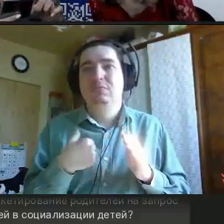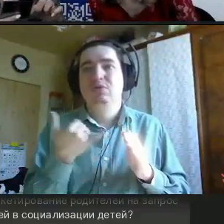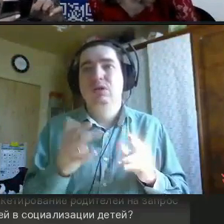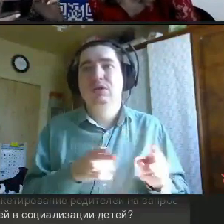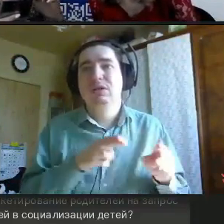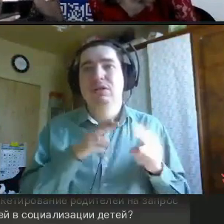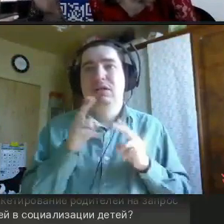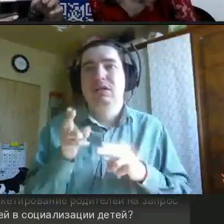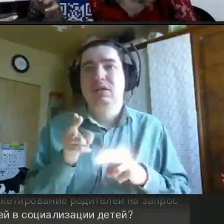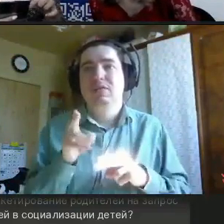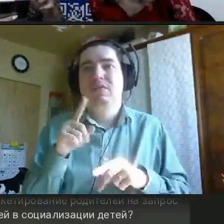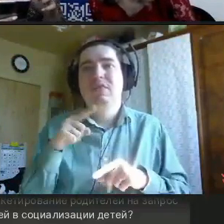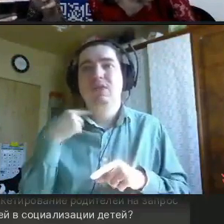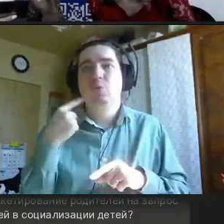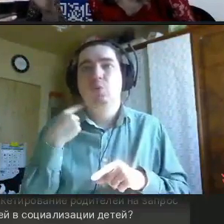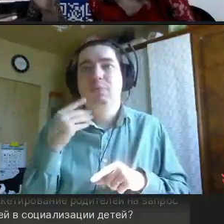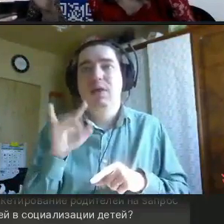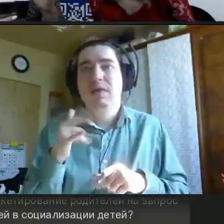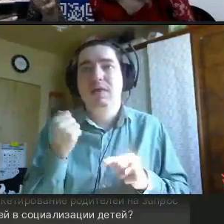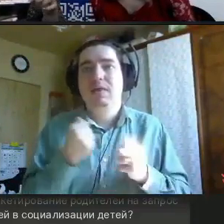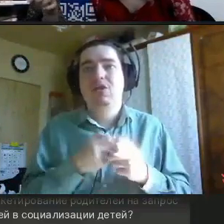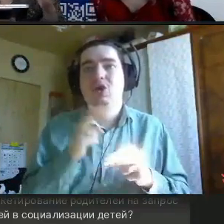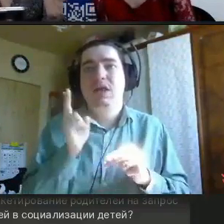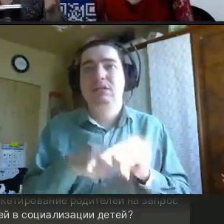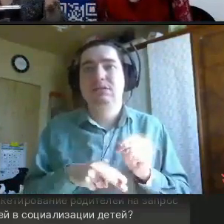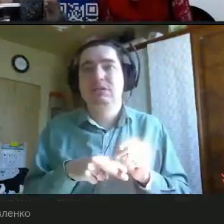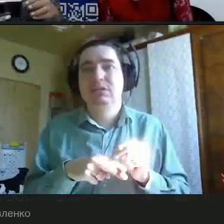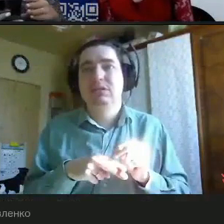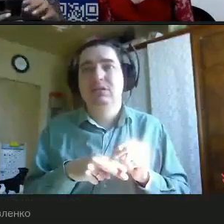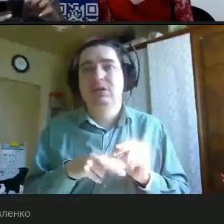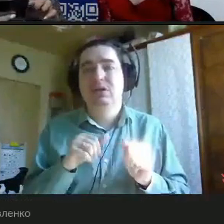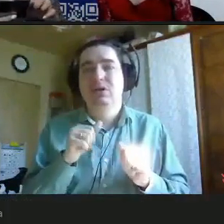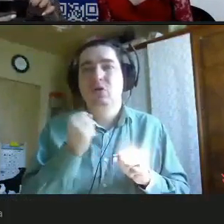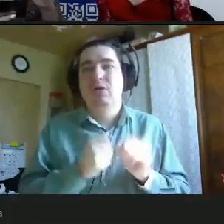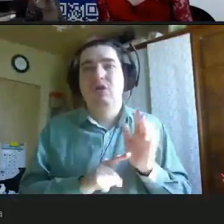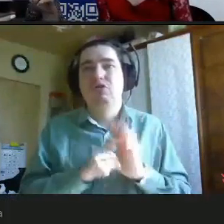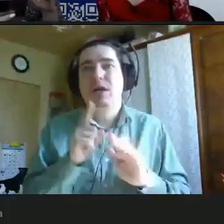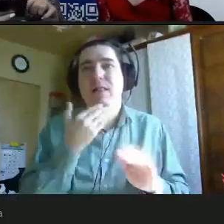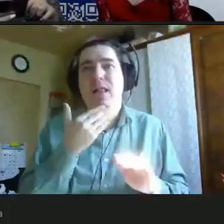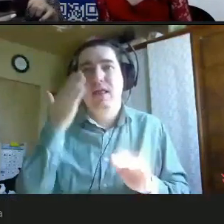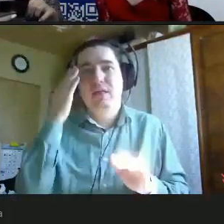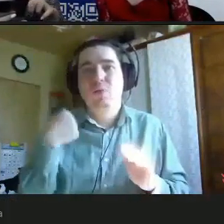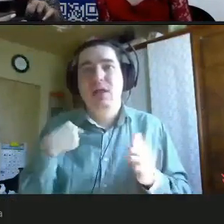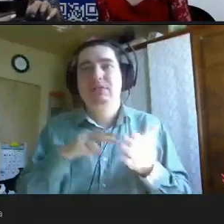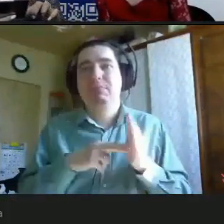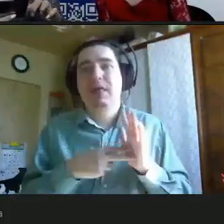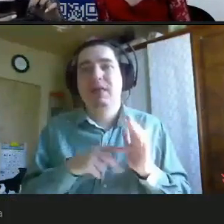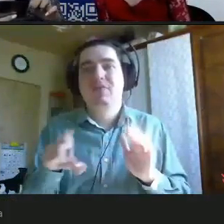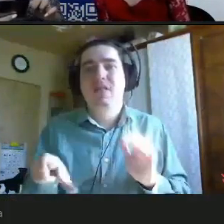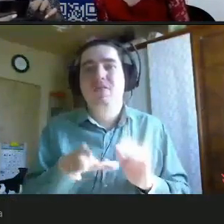едем в Тюмень, и до конца, ну, получается, до начала лета у нас запланирован еще Волгоград,